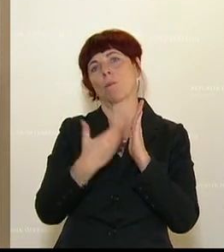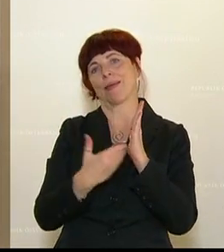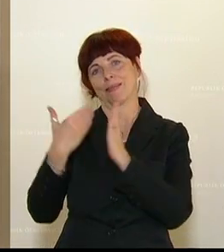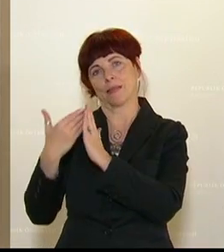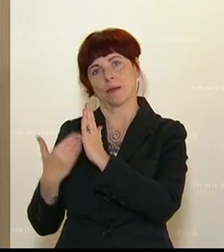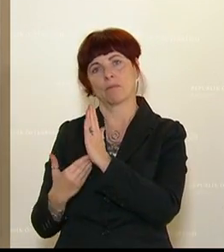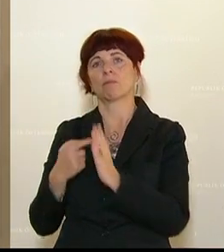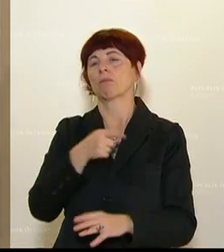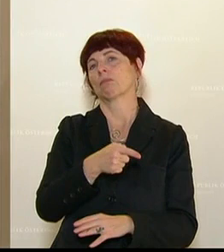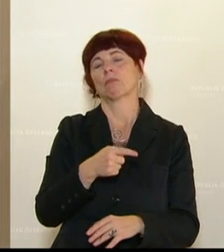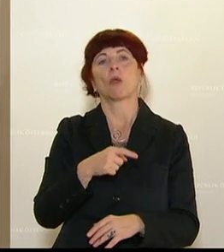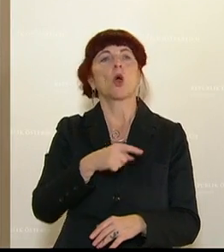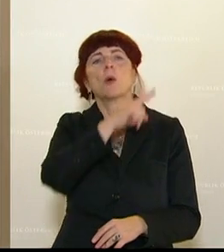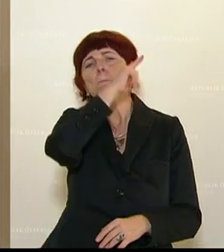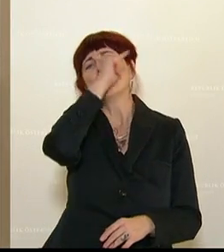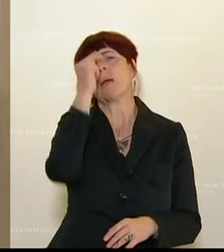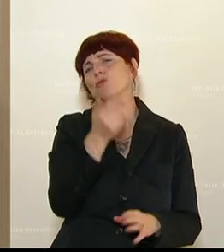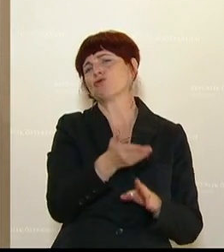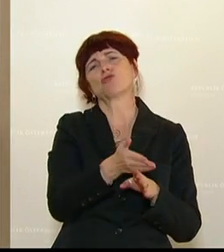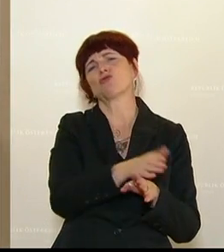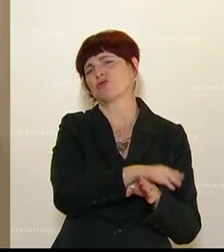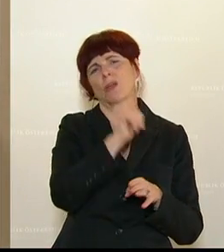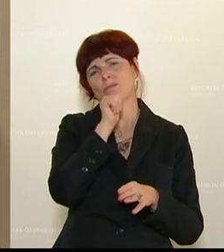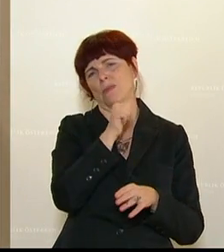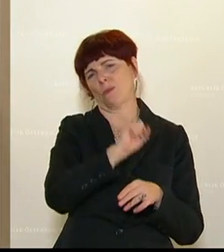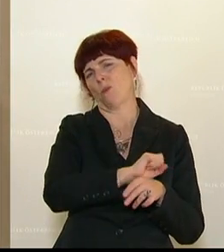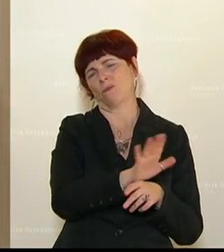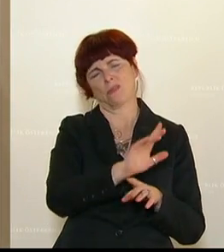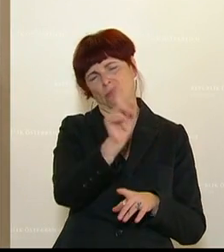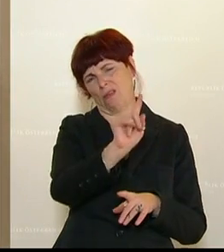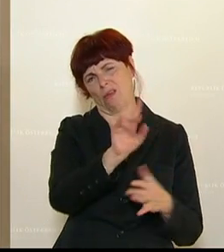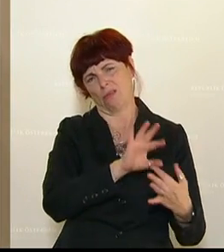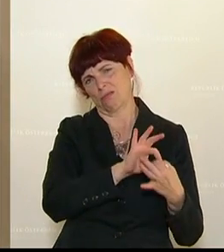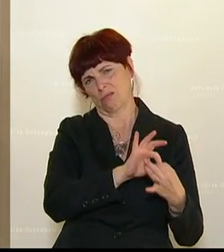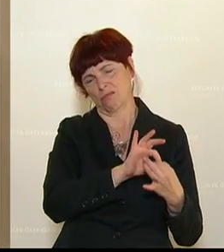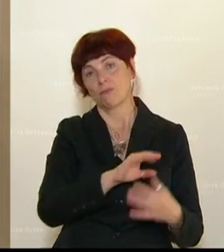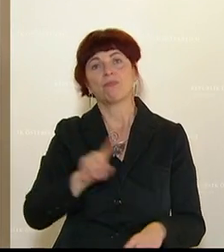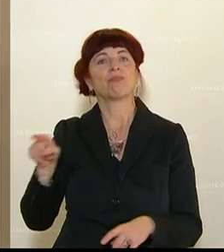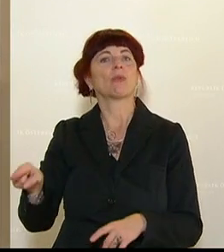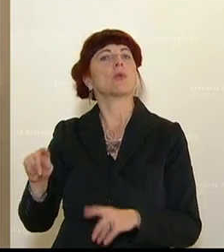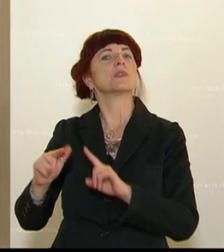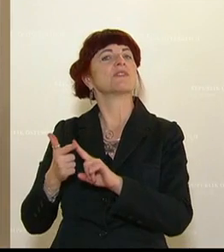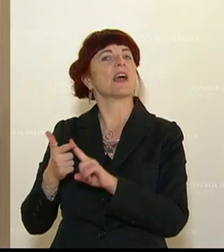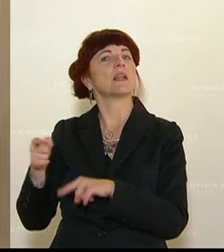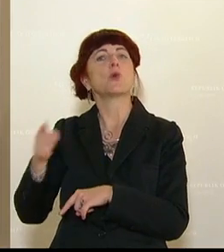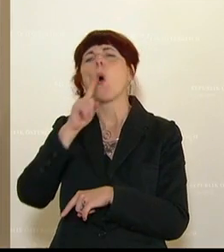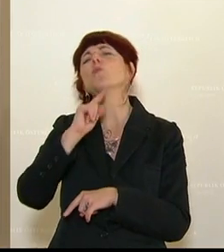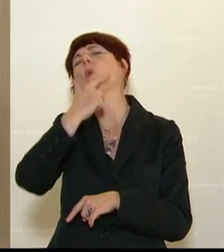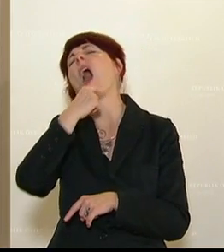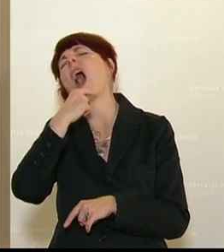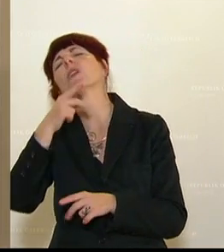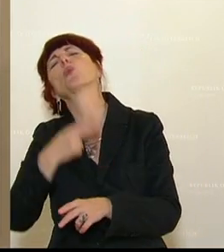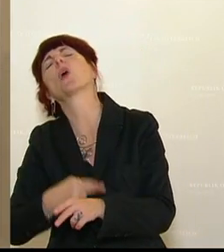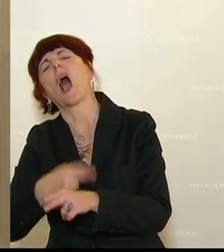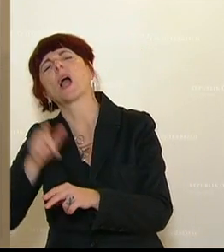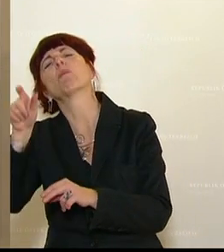einen, die sagen, ja die Menschen sterben ja gar nicht an Covid-19 und das andere, es trifft eh nur die Alten und Kranken.